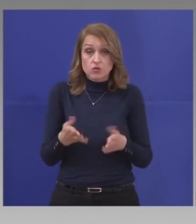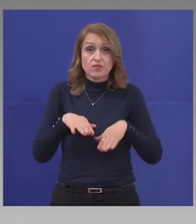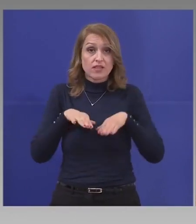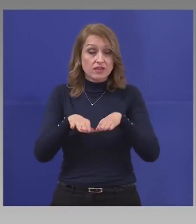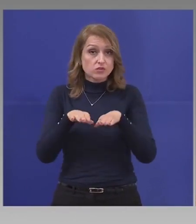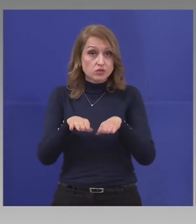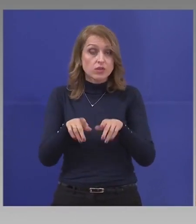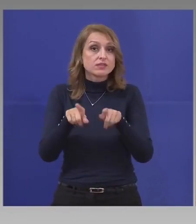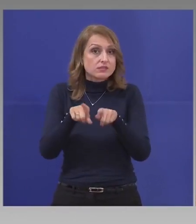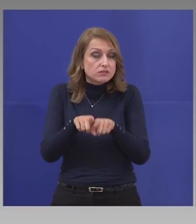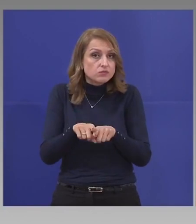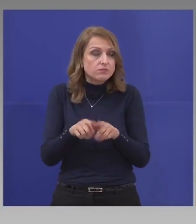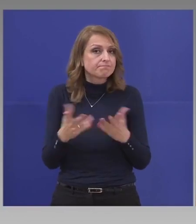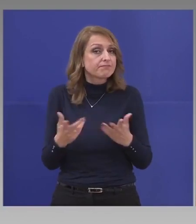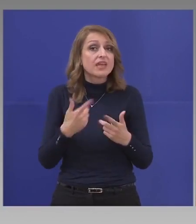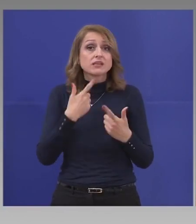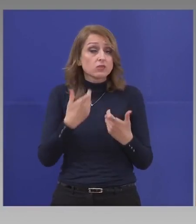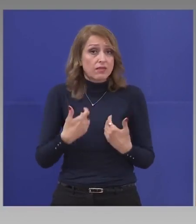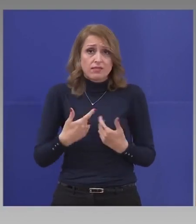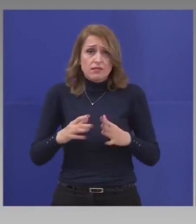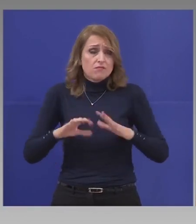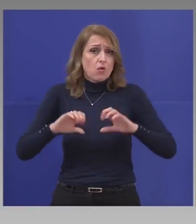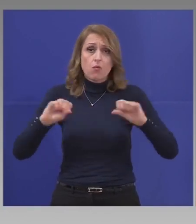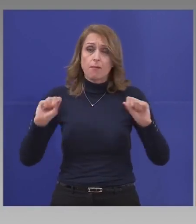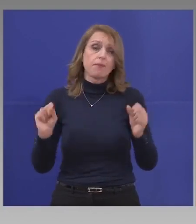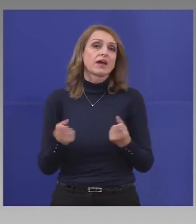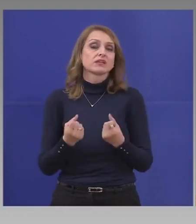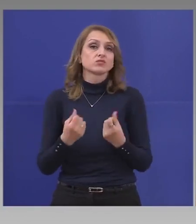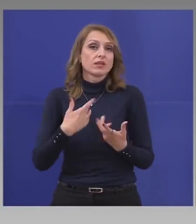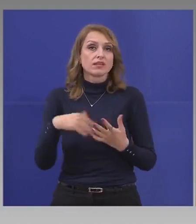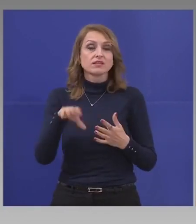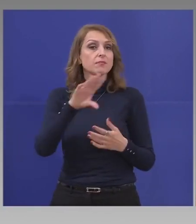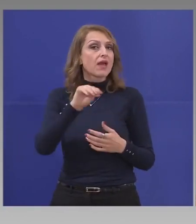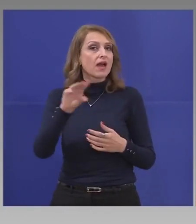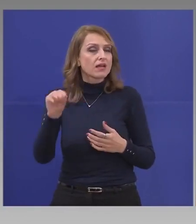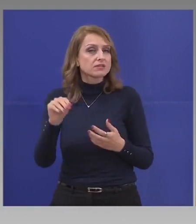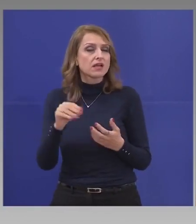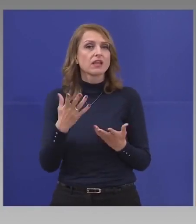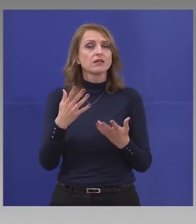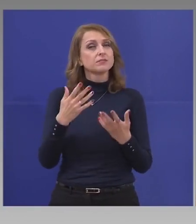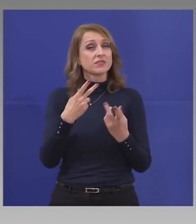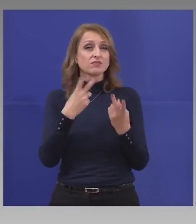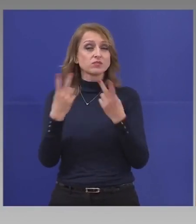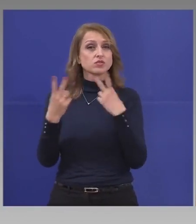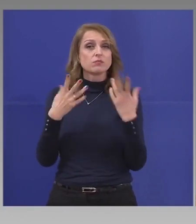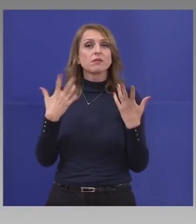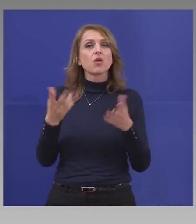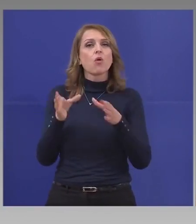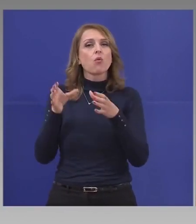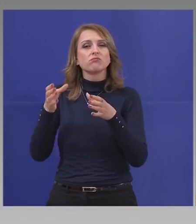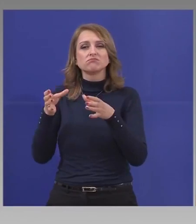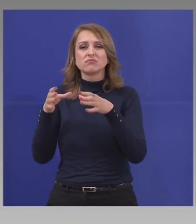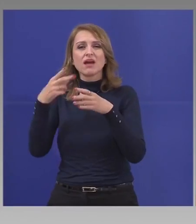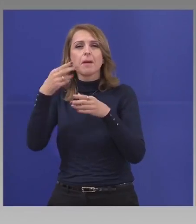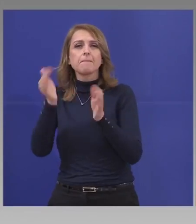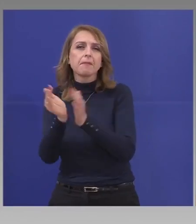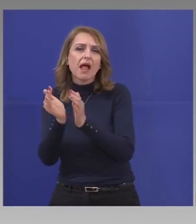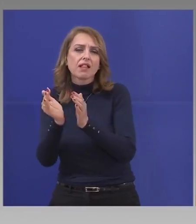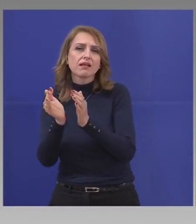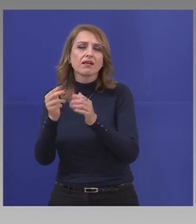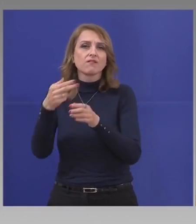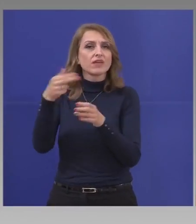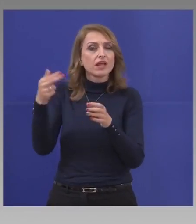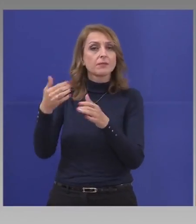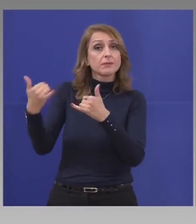Така че максимално бързо. И освен това сме казали, защото се обаждаха вече доста цехове, по-малки фирми, които